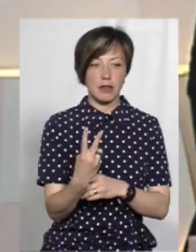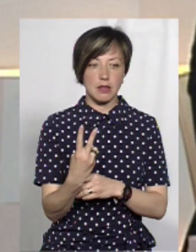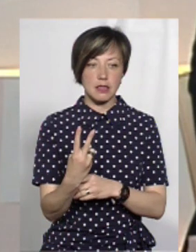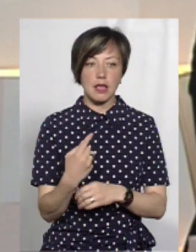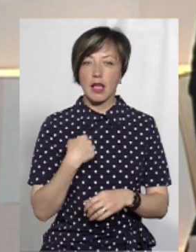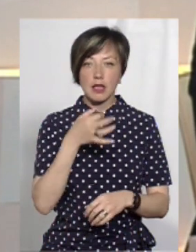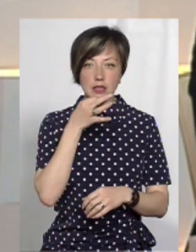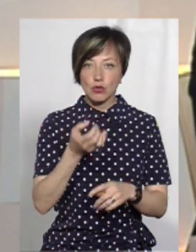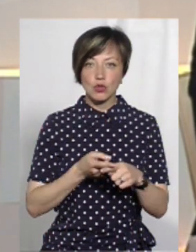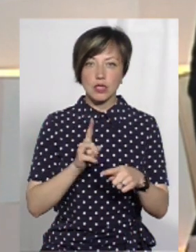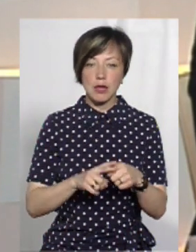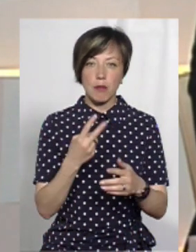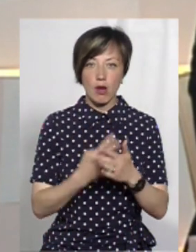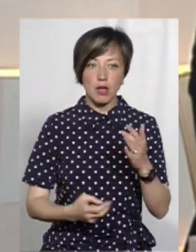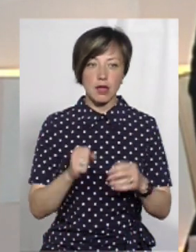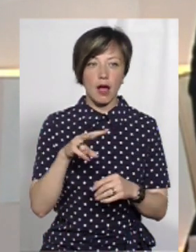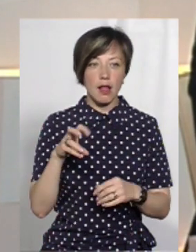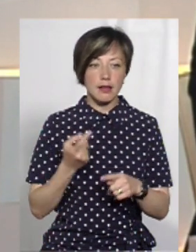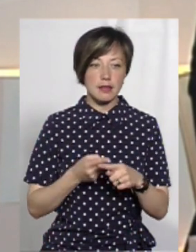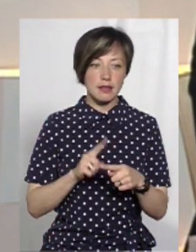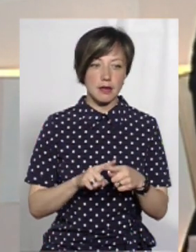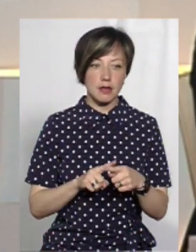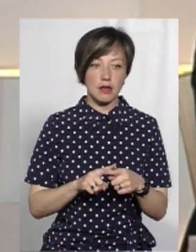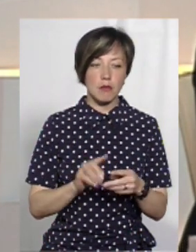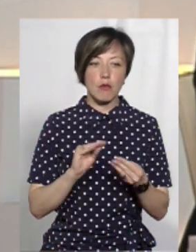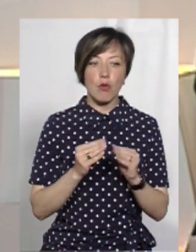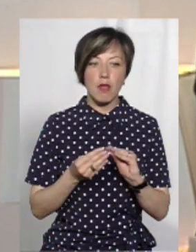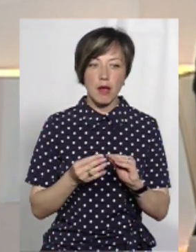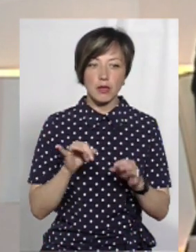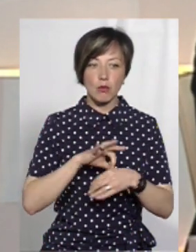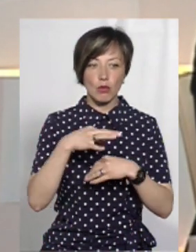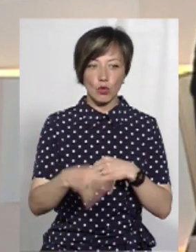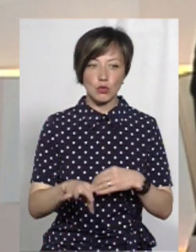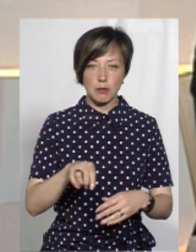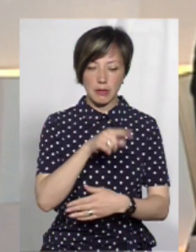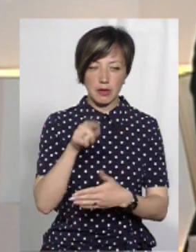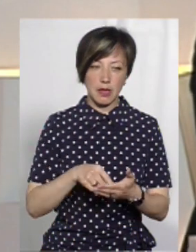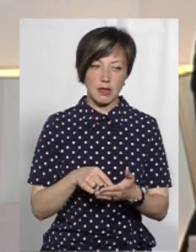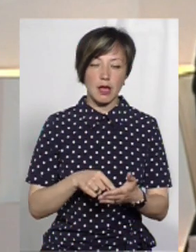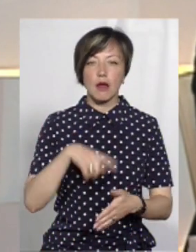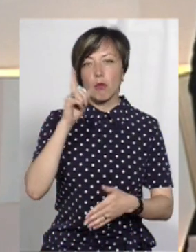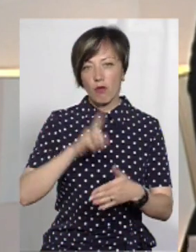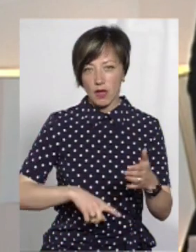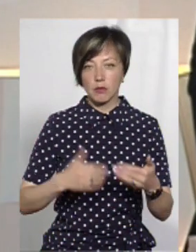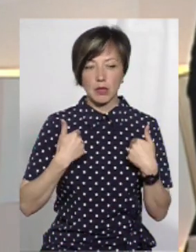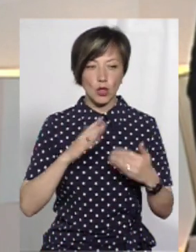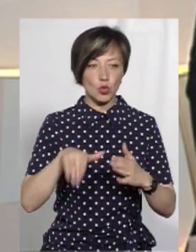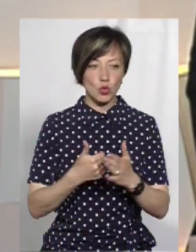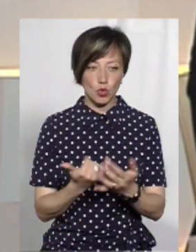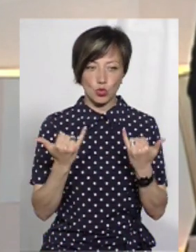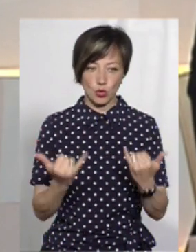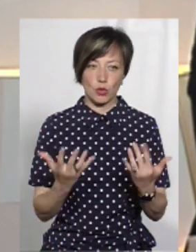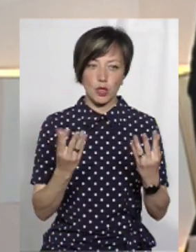я не скажу, що це поразка, але це дуже проблемне і болюче питання. Яке, повірте, мене і до